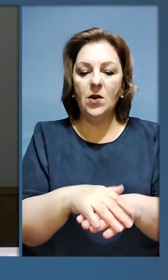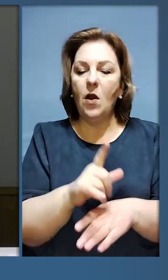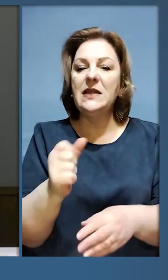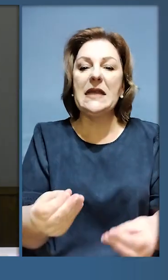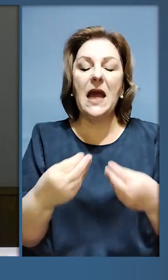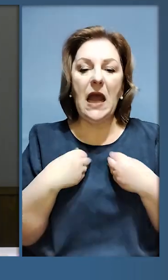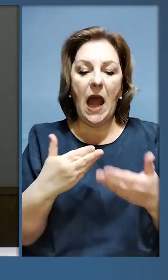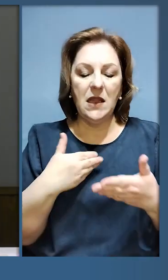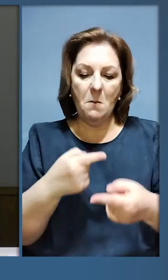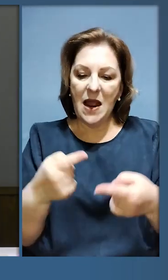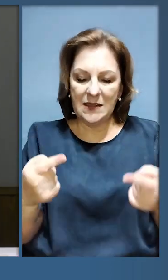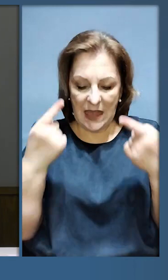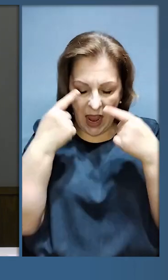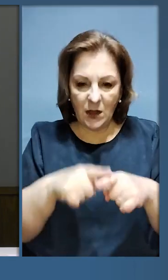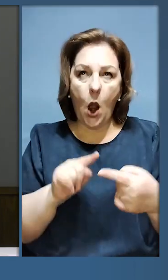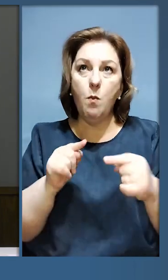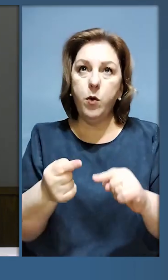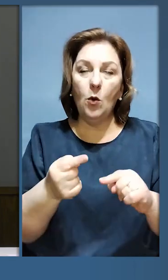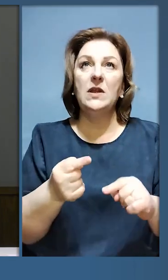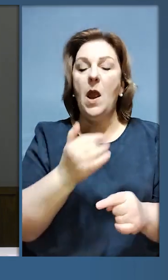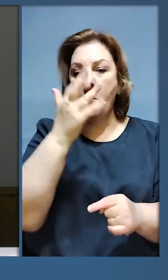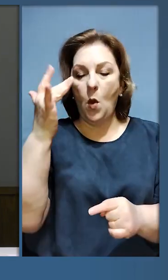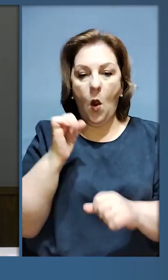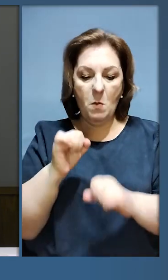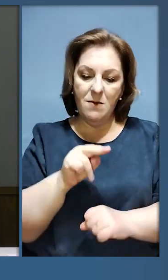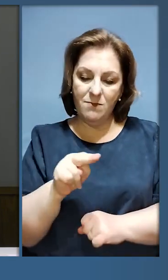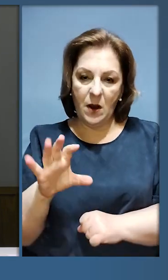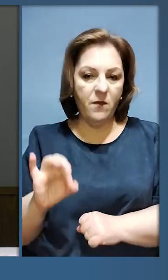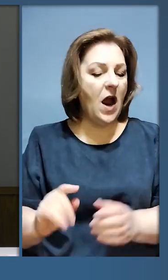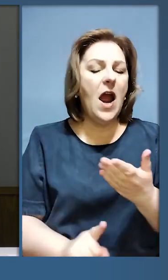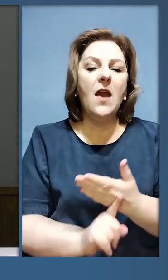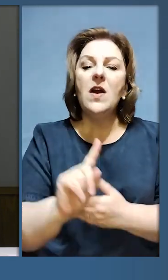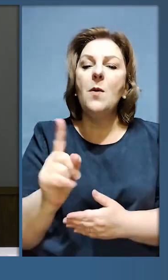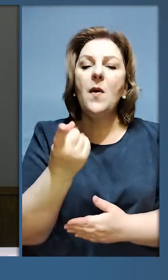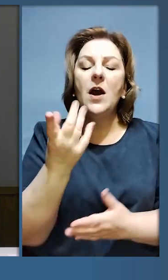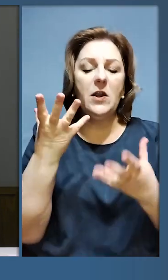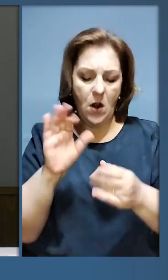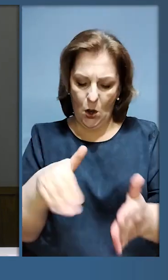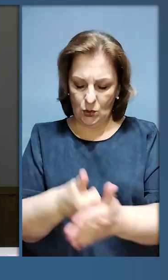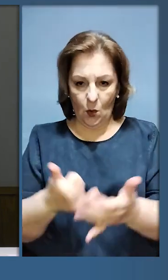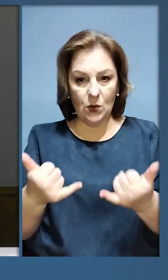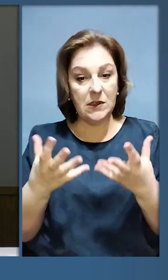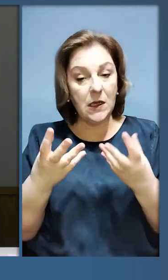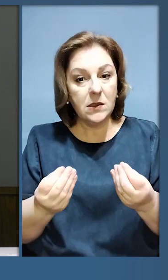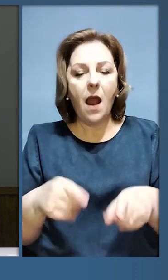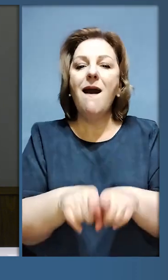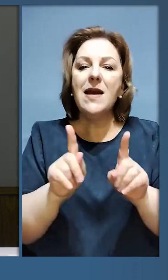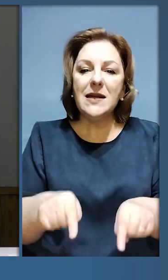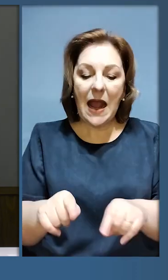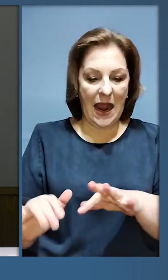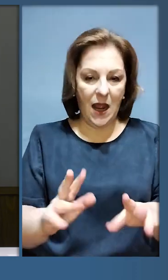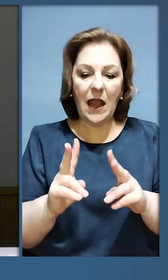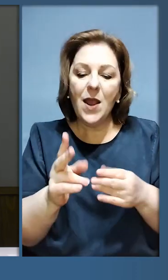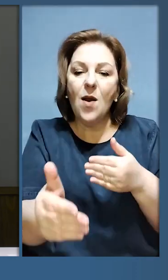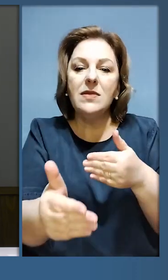литовському народу за надані нам засоби протиповітряної оборони від першого дня і до цих